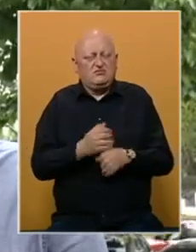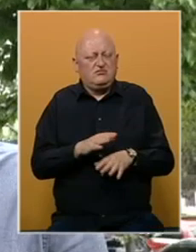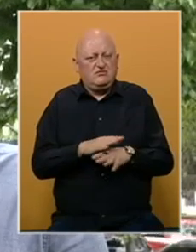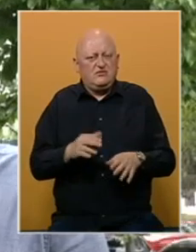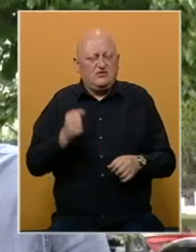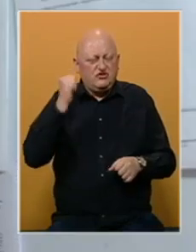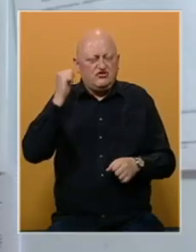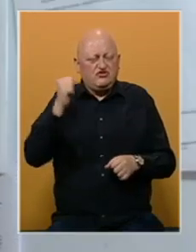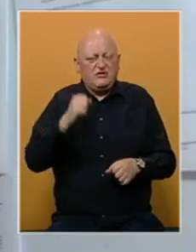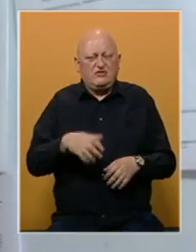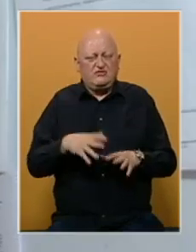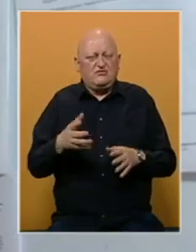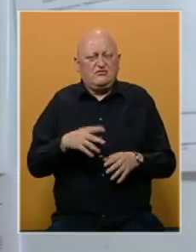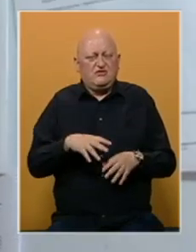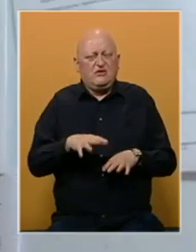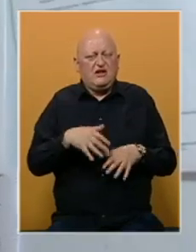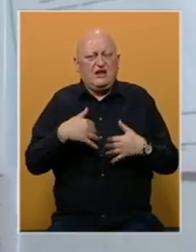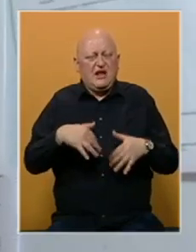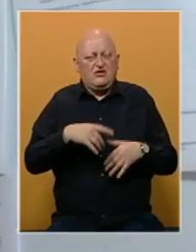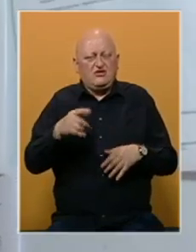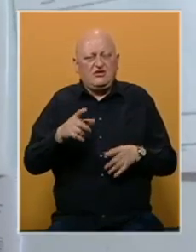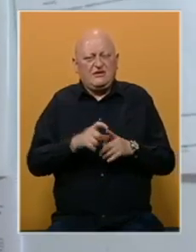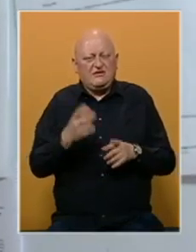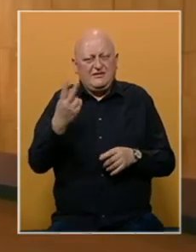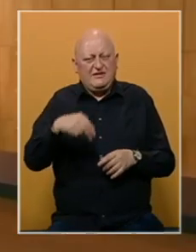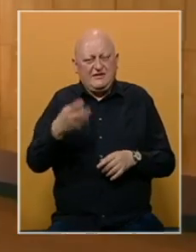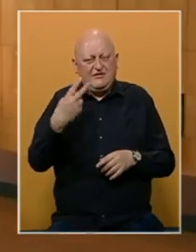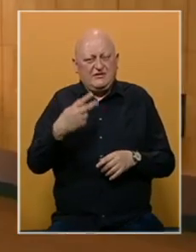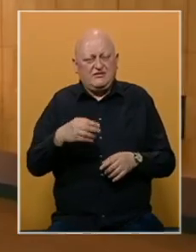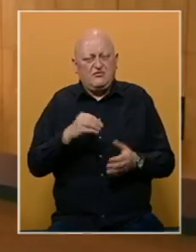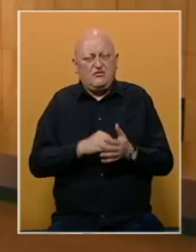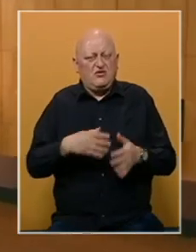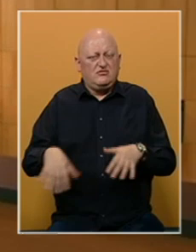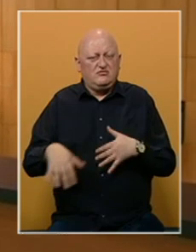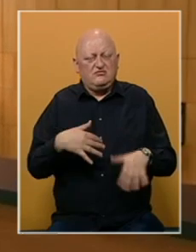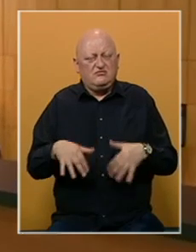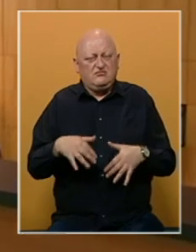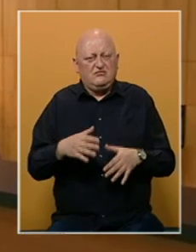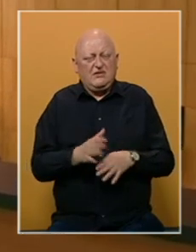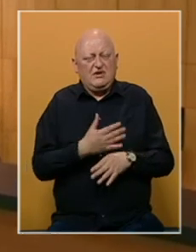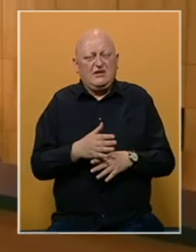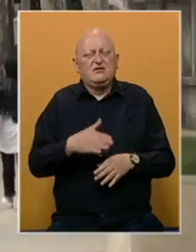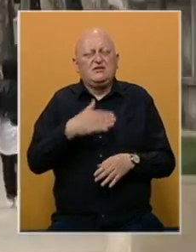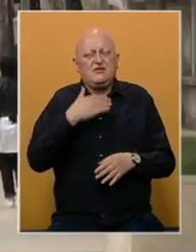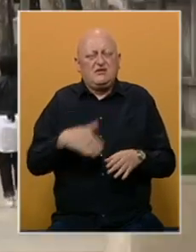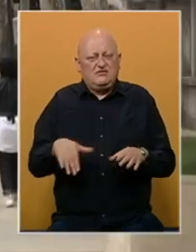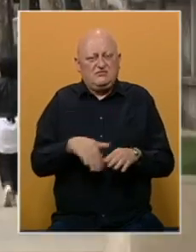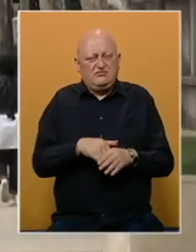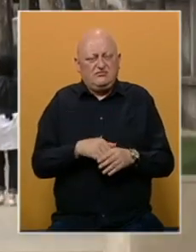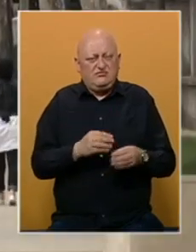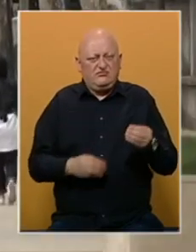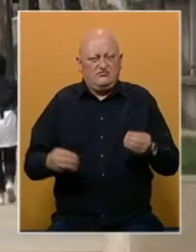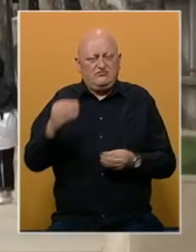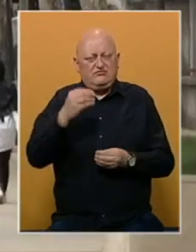U periodu od januara do decembra 2020. godine brojne zaposlenih prema podacima Entitetskih zavoda za zapošljavanje